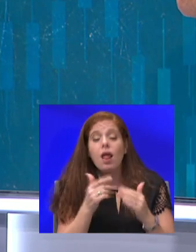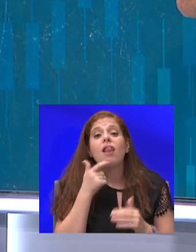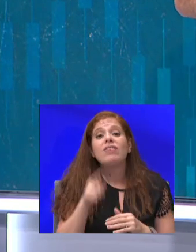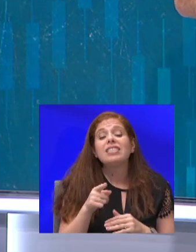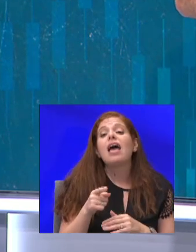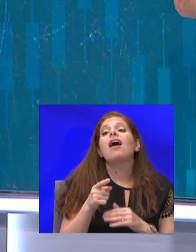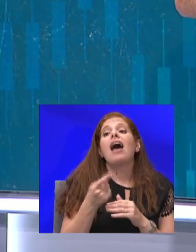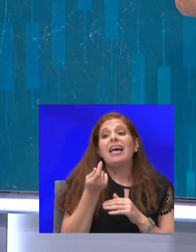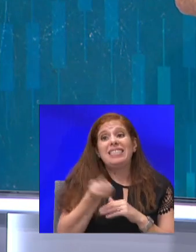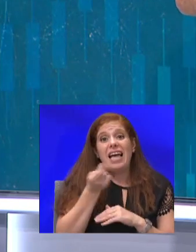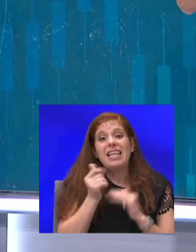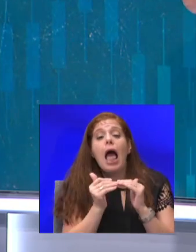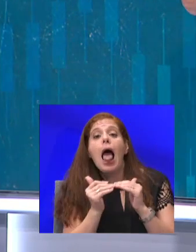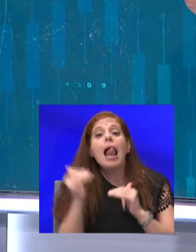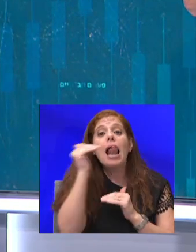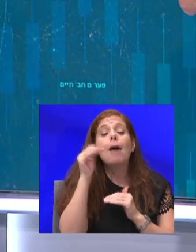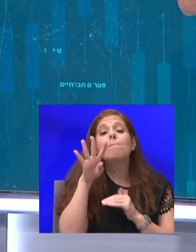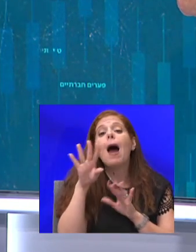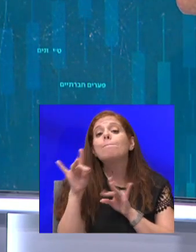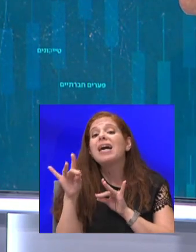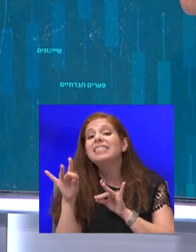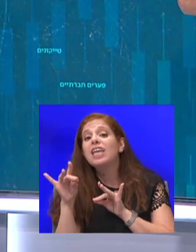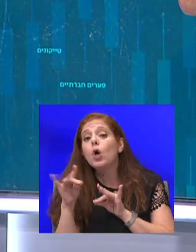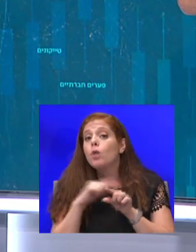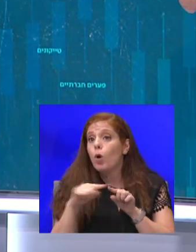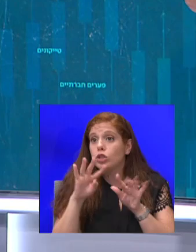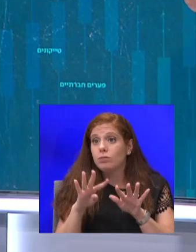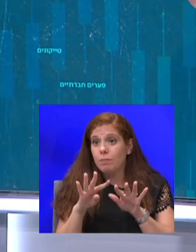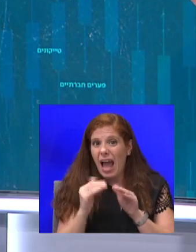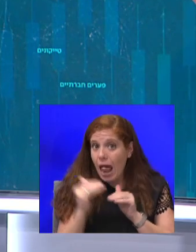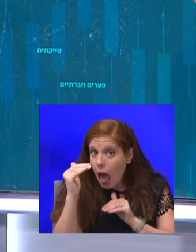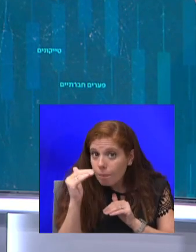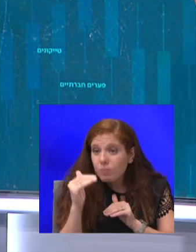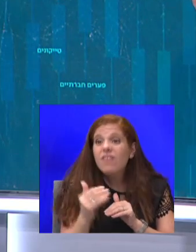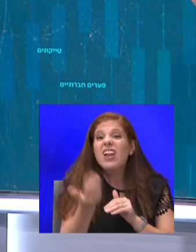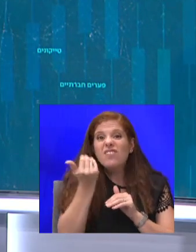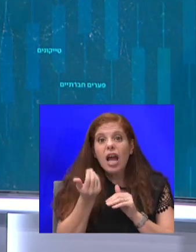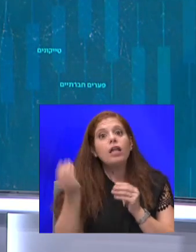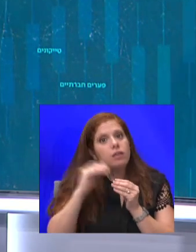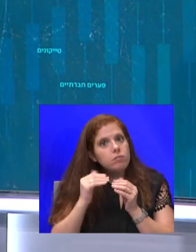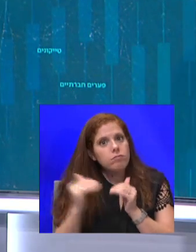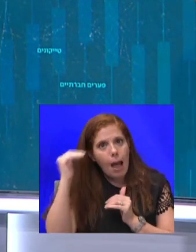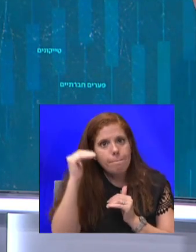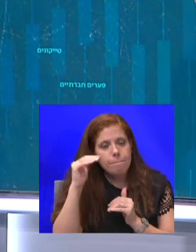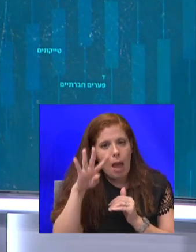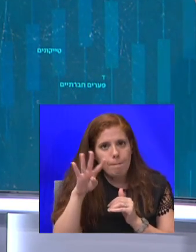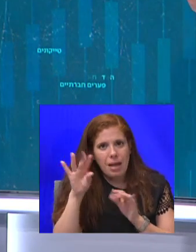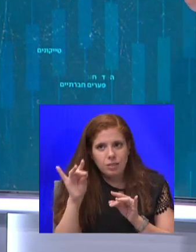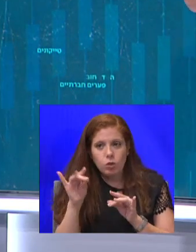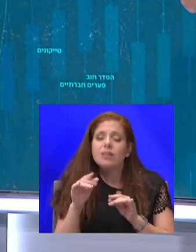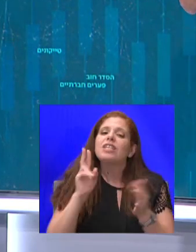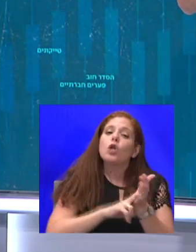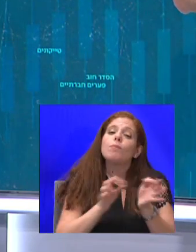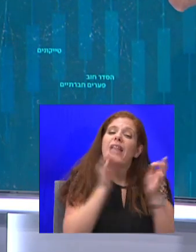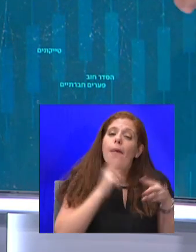עשיריות בחודש ספטמבר. עלה. ובארבע עשיריות נוספות לפניך, זה נכון שבתחילת המגפה הוא ירד בשבע עשיריות, אבל הנה,